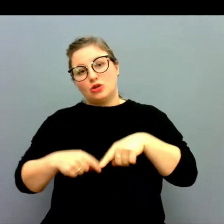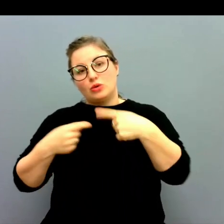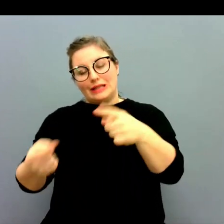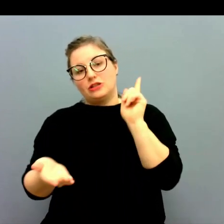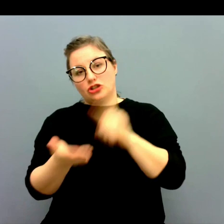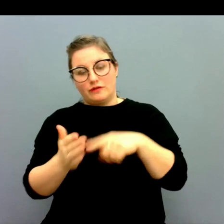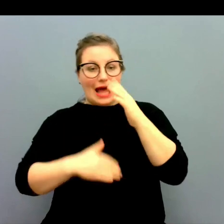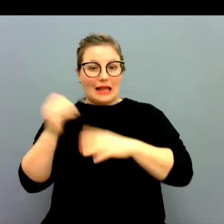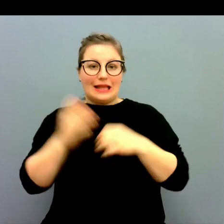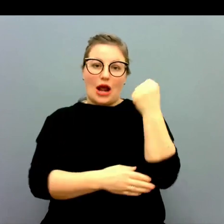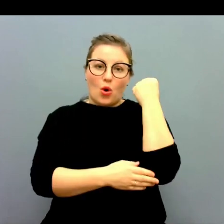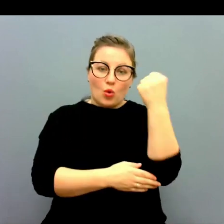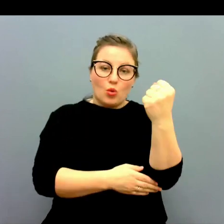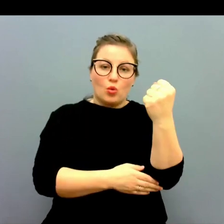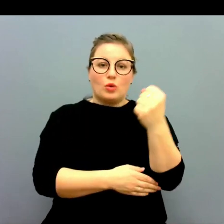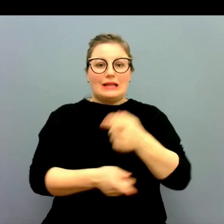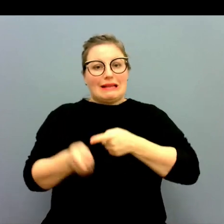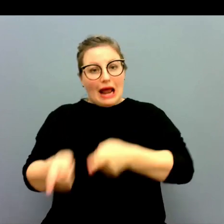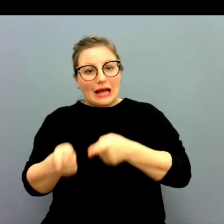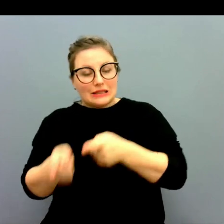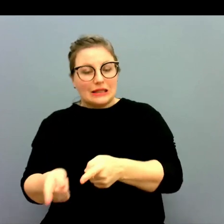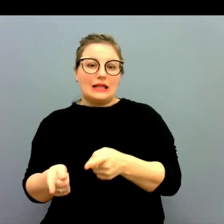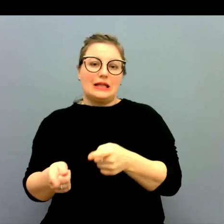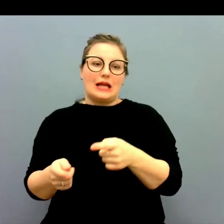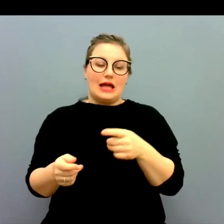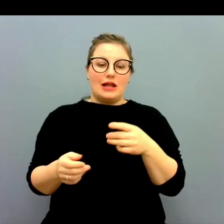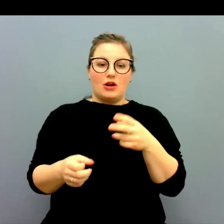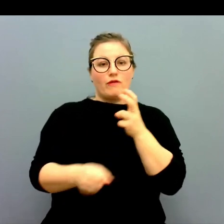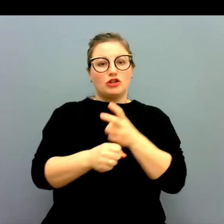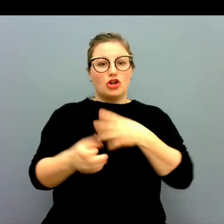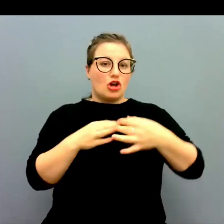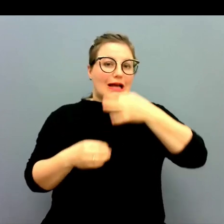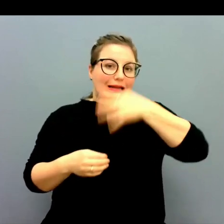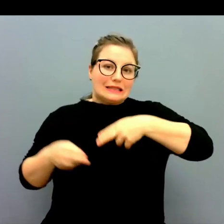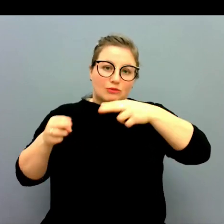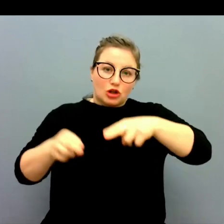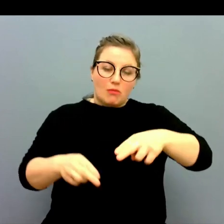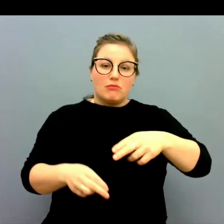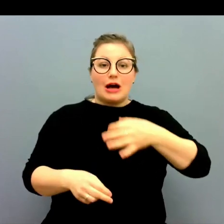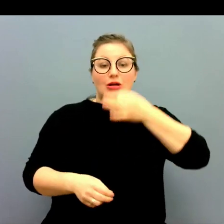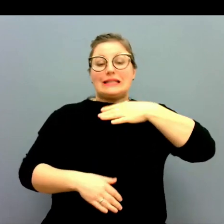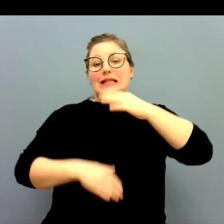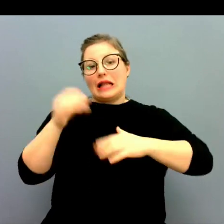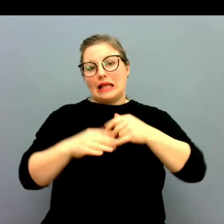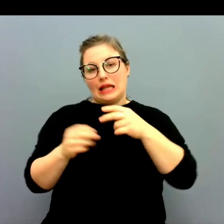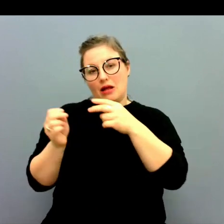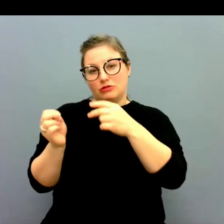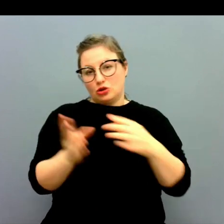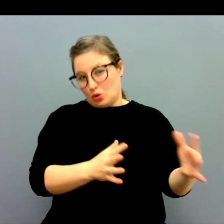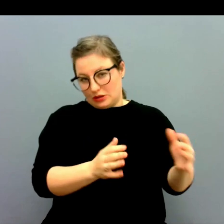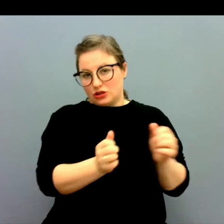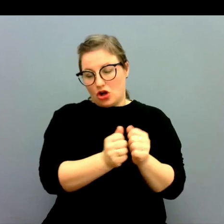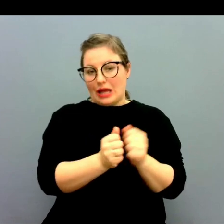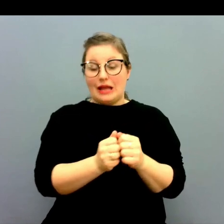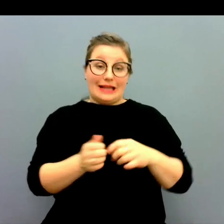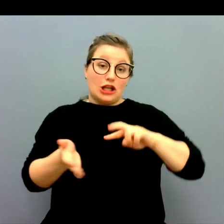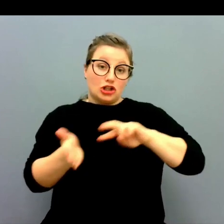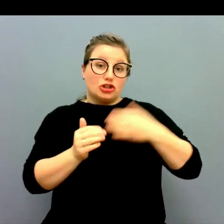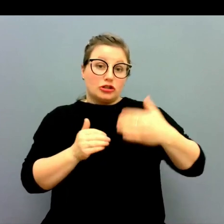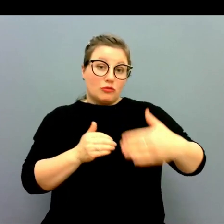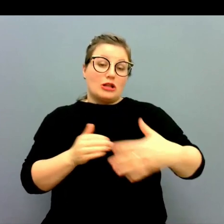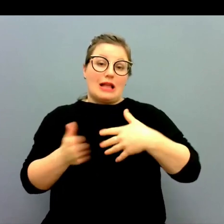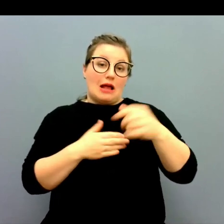Det finns rutiner för att hantera hot och trakasserier och undersöka arbetsmiljön. Riskbedöma och riskhantera och så vidare. Det är det